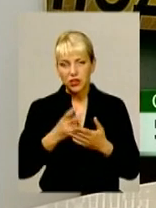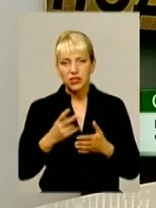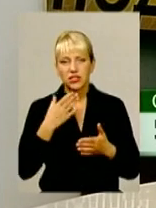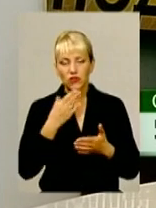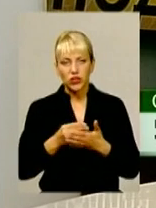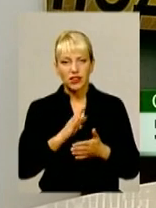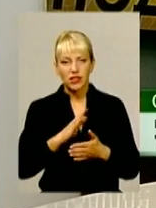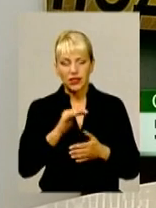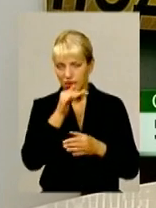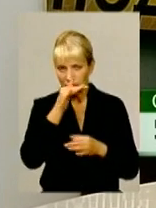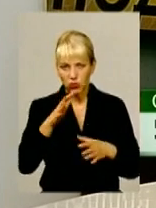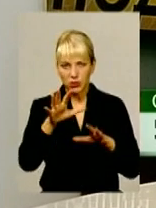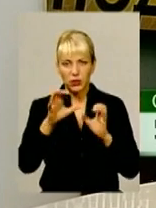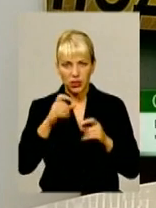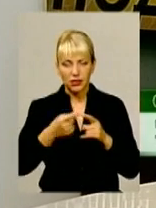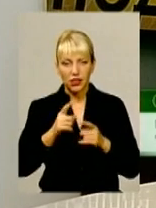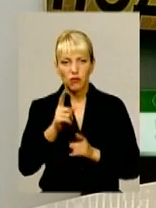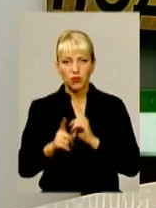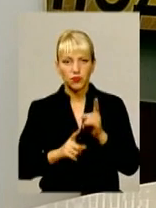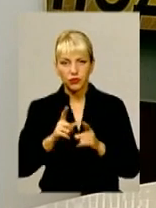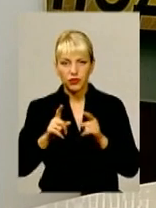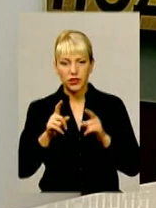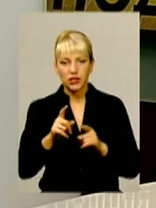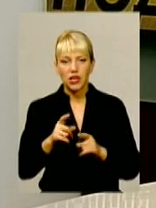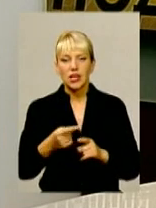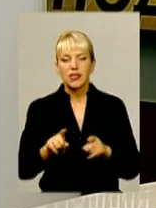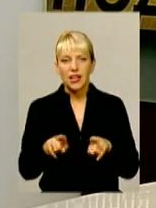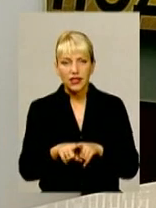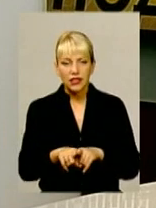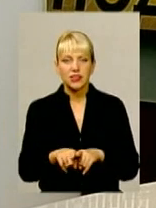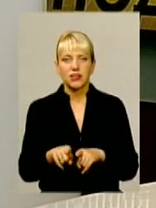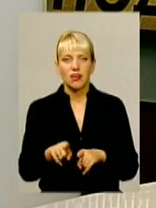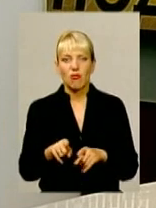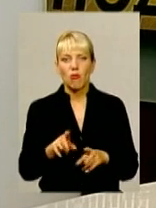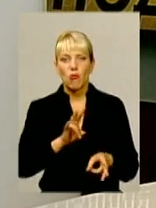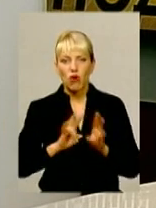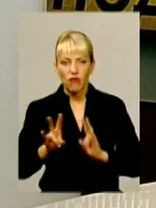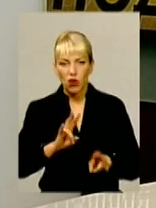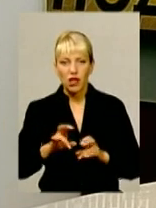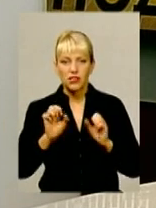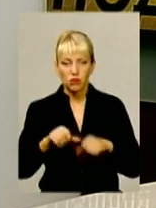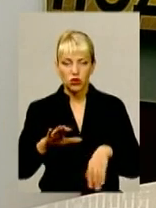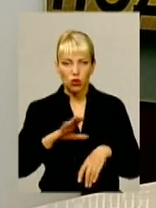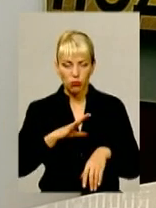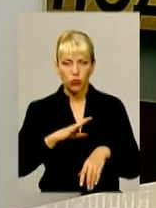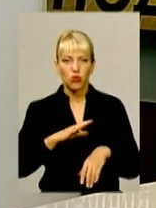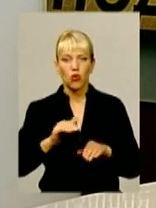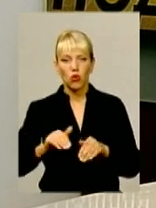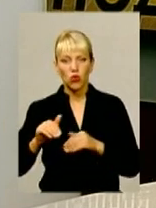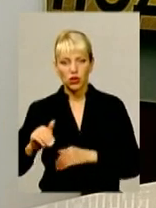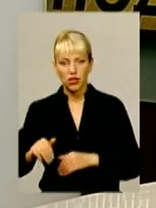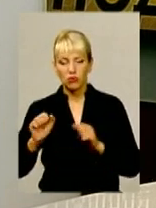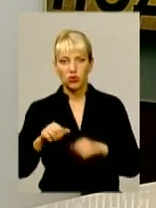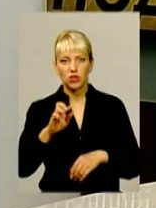На мій погляд, безперечно, таких провокацій можна було уникнути або можна хоча б їм